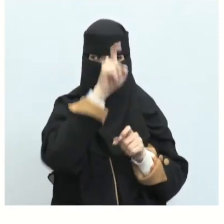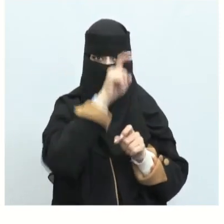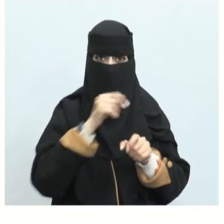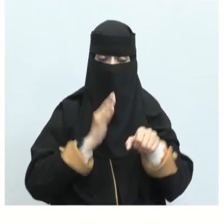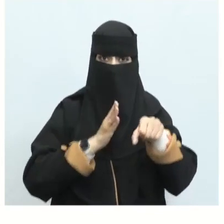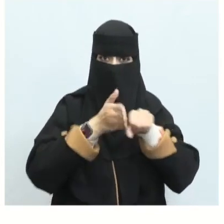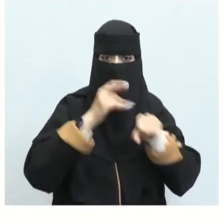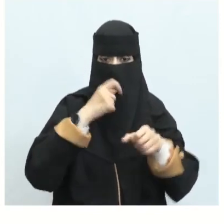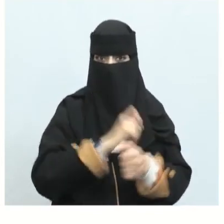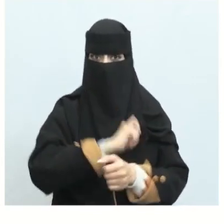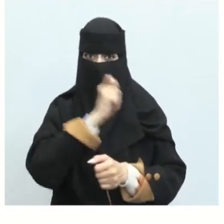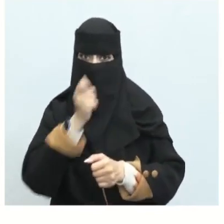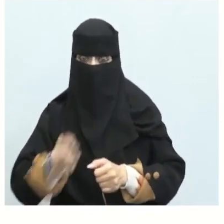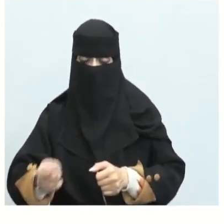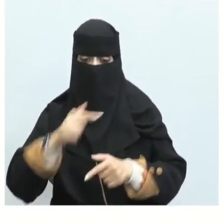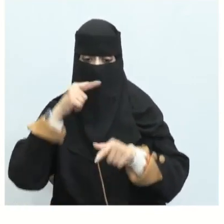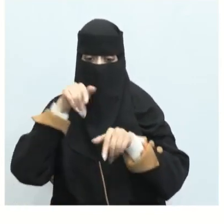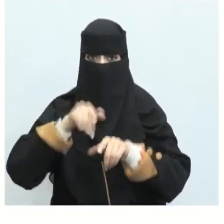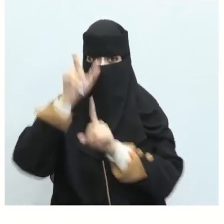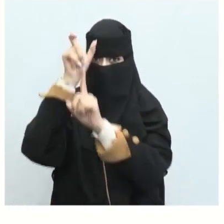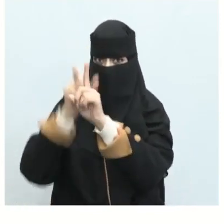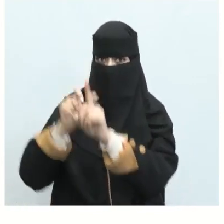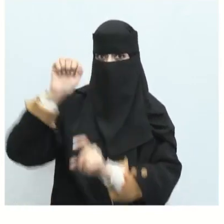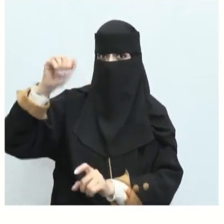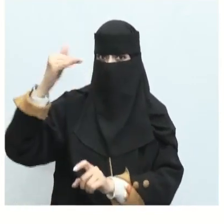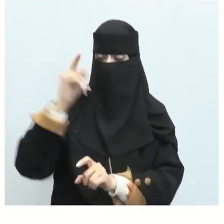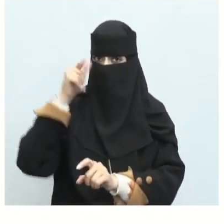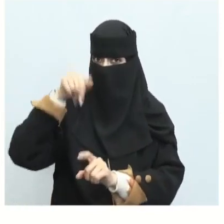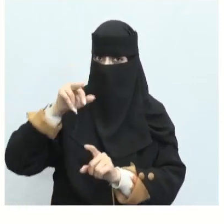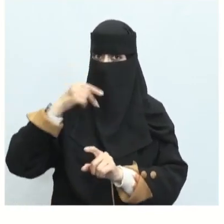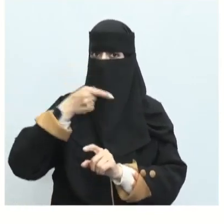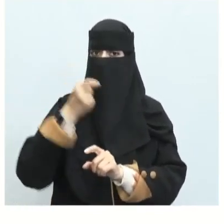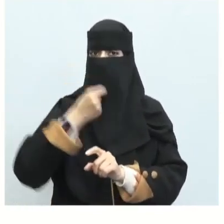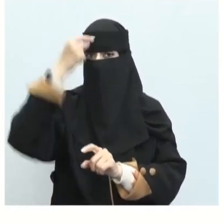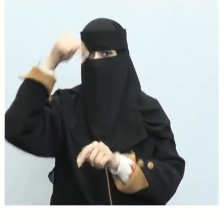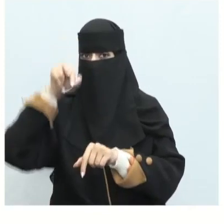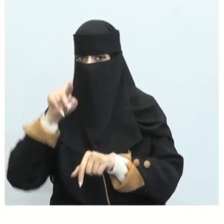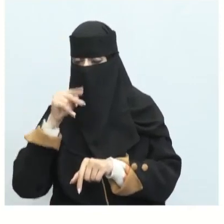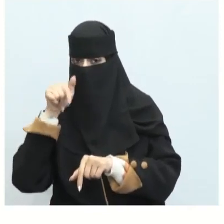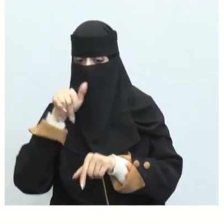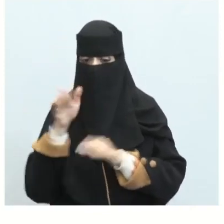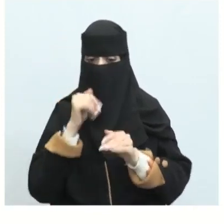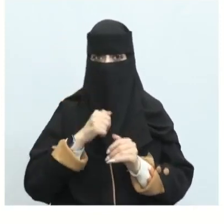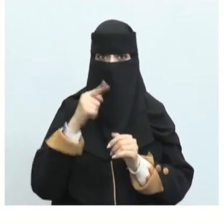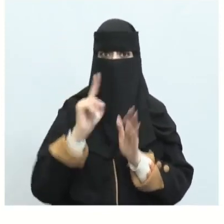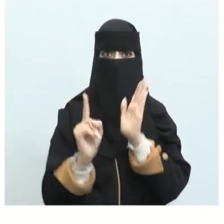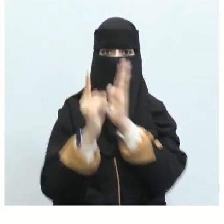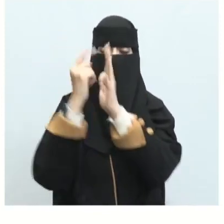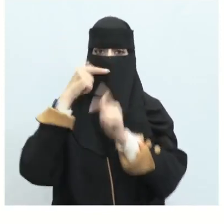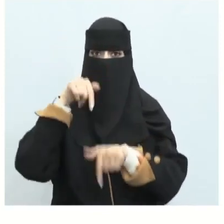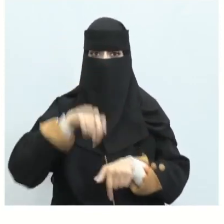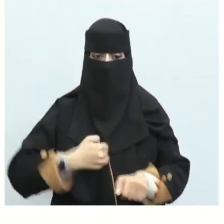وإن صخرا لمقدام إذا ركبوا وإن صخرا إذا جاعوا